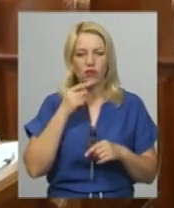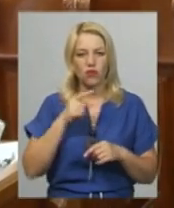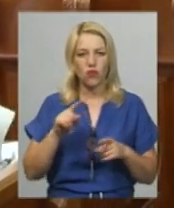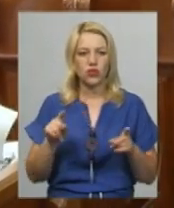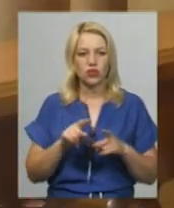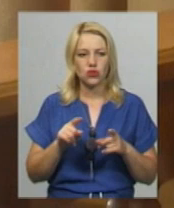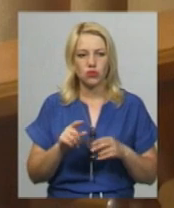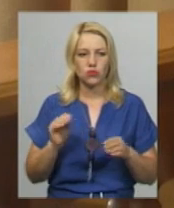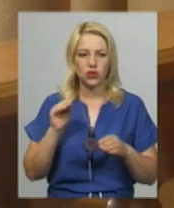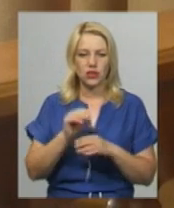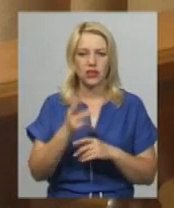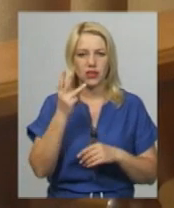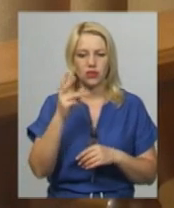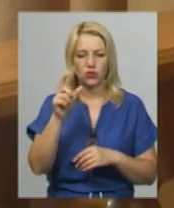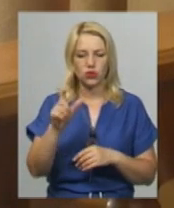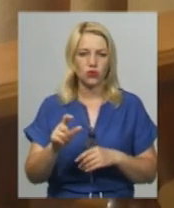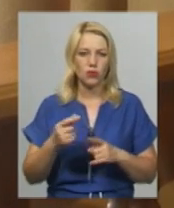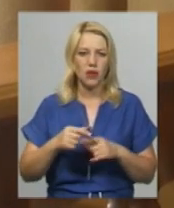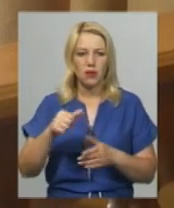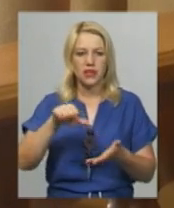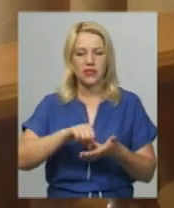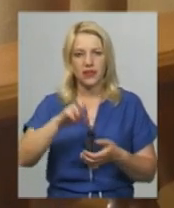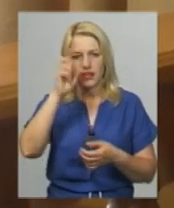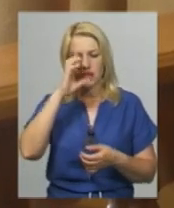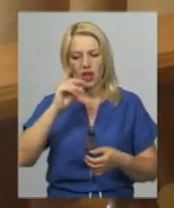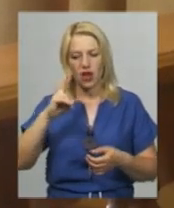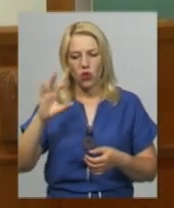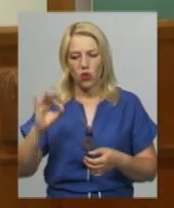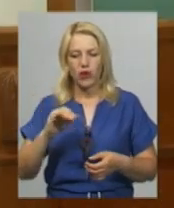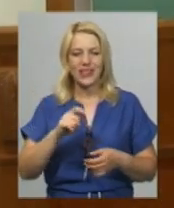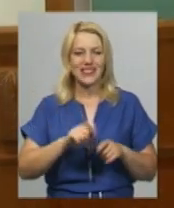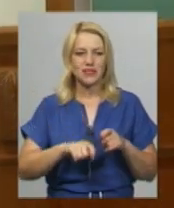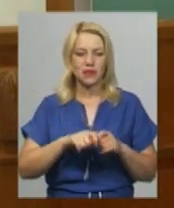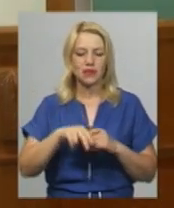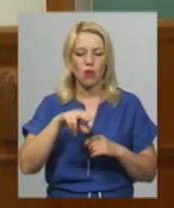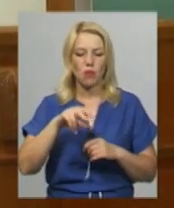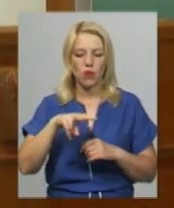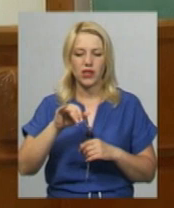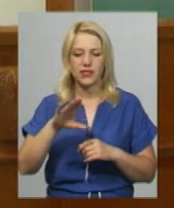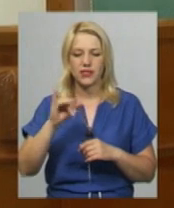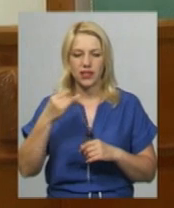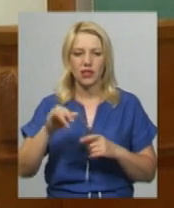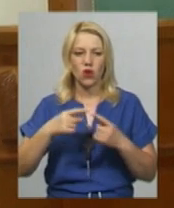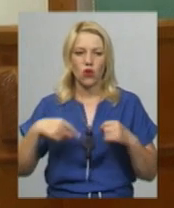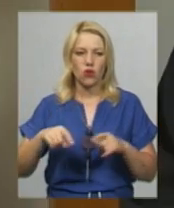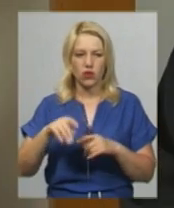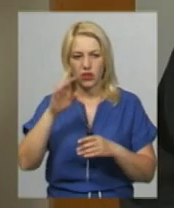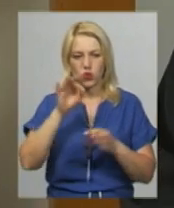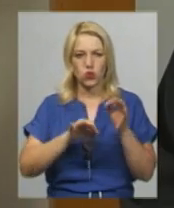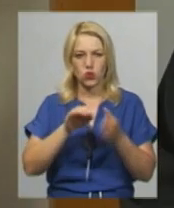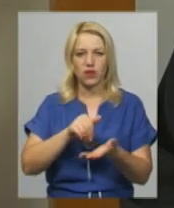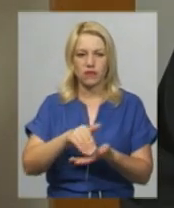справи третьої особи, представника Держекоінспекції Поліського округу, суддя Руслан Денисюк відмовив.